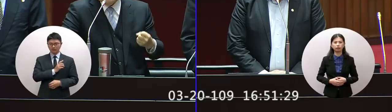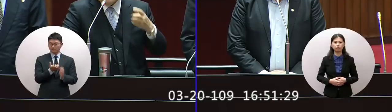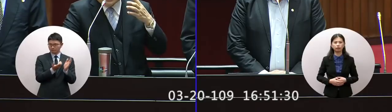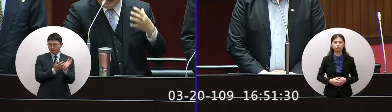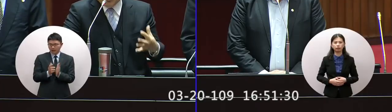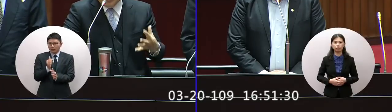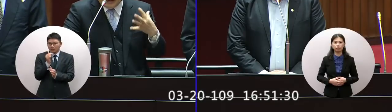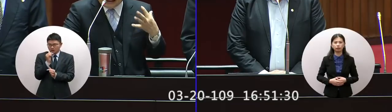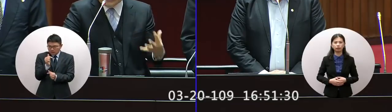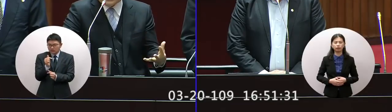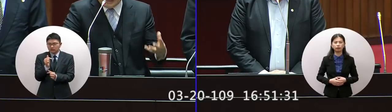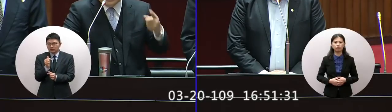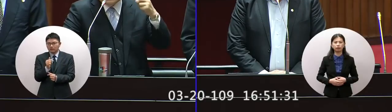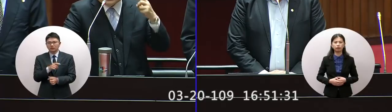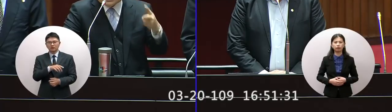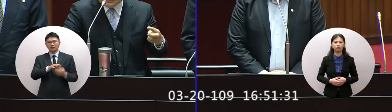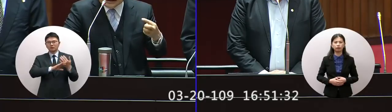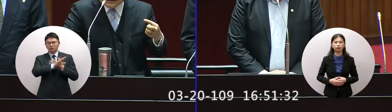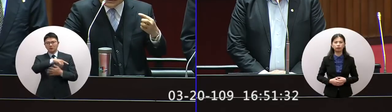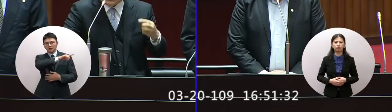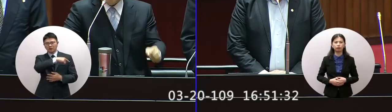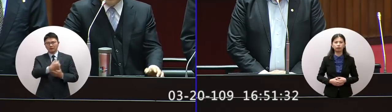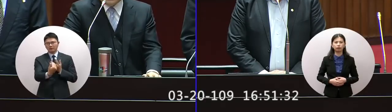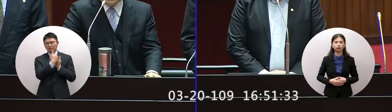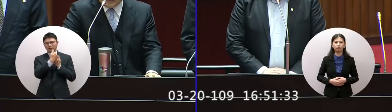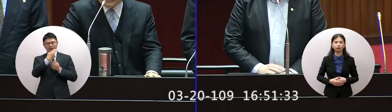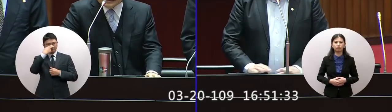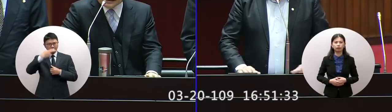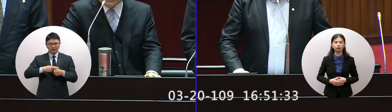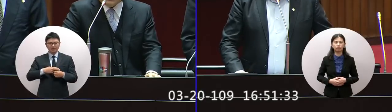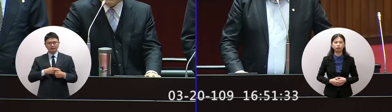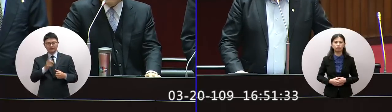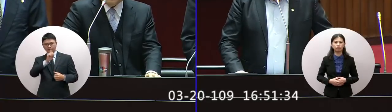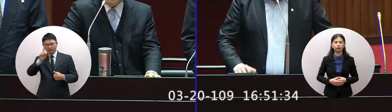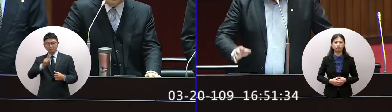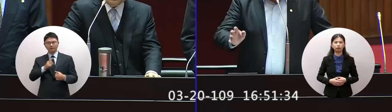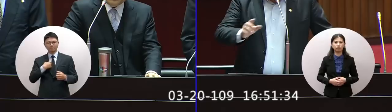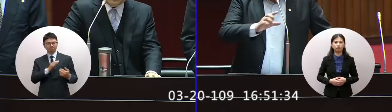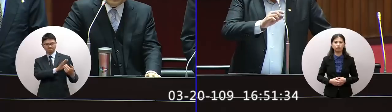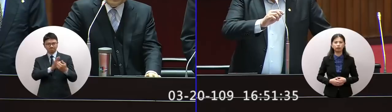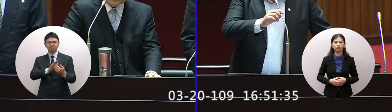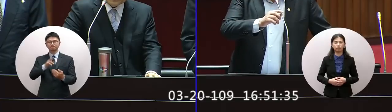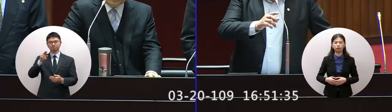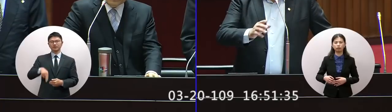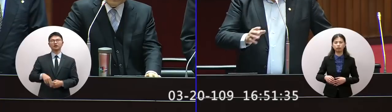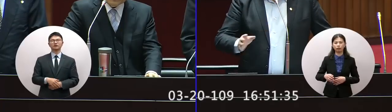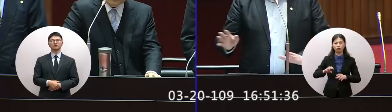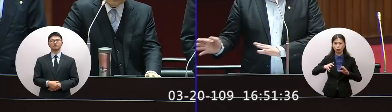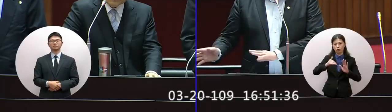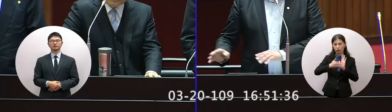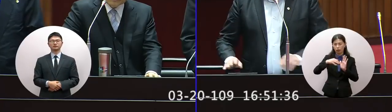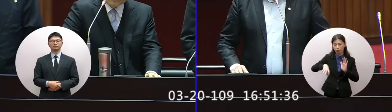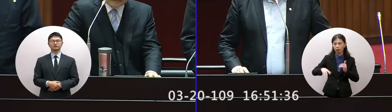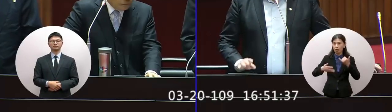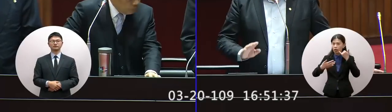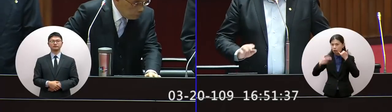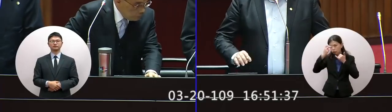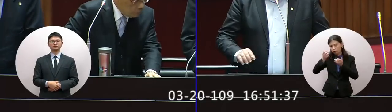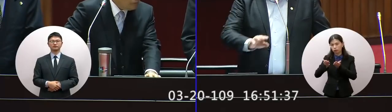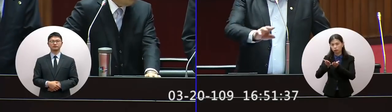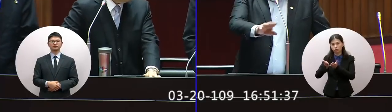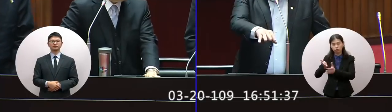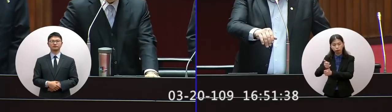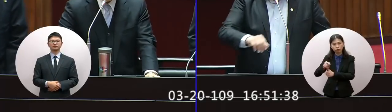準備才不會讓人家親起換台之心我請國防部跟海巡遊你們可以先回座